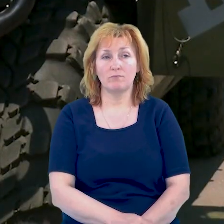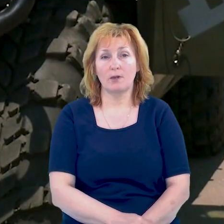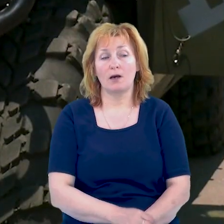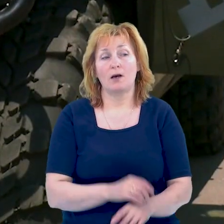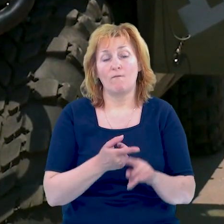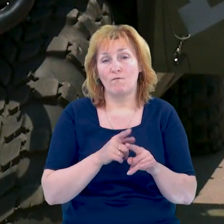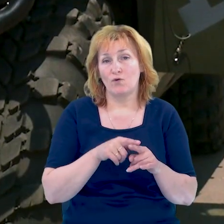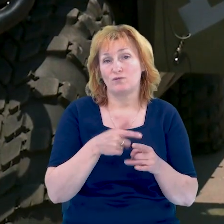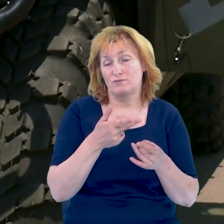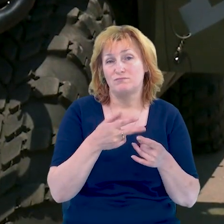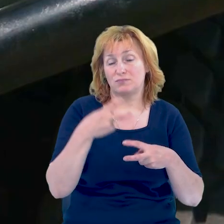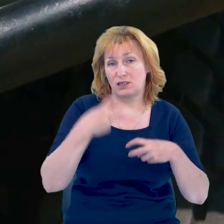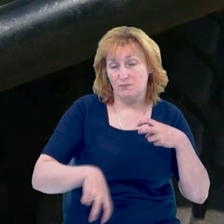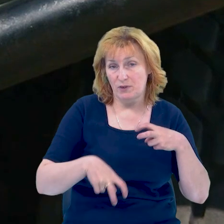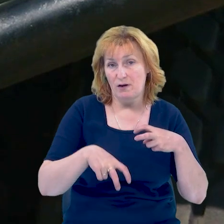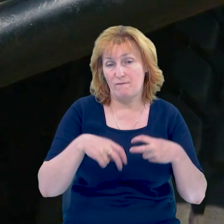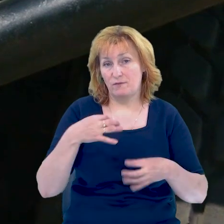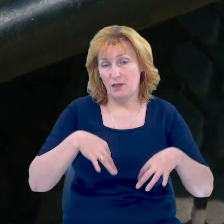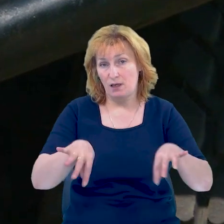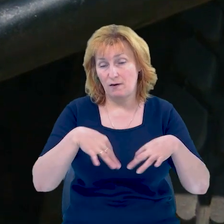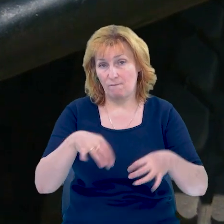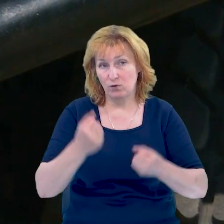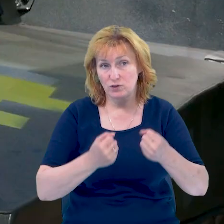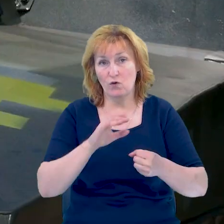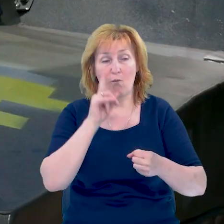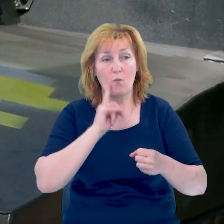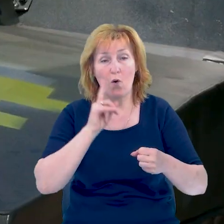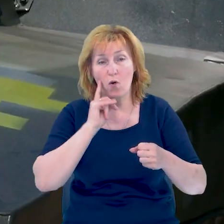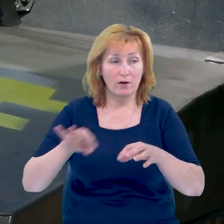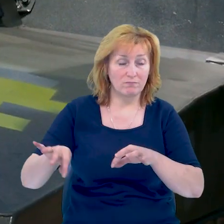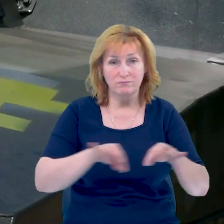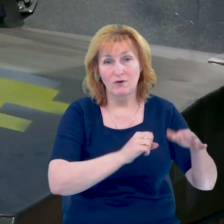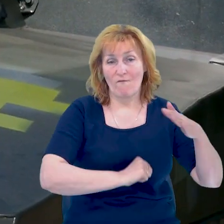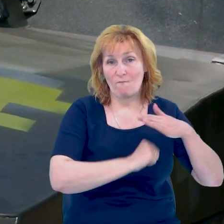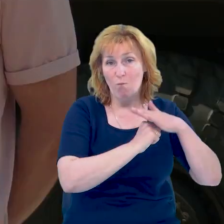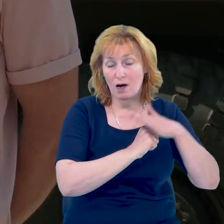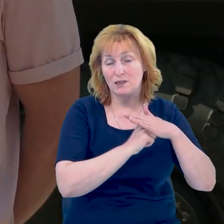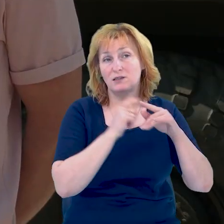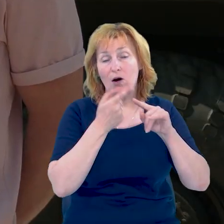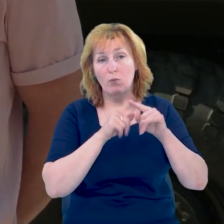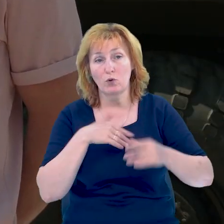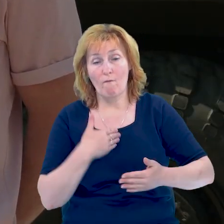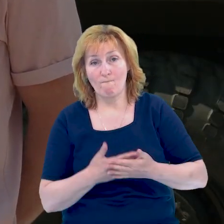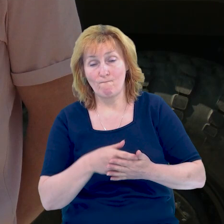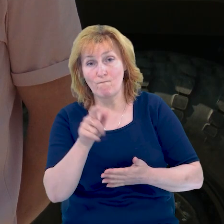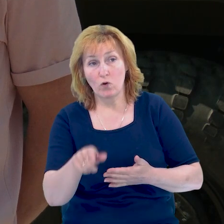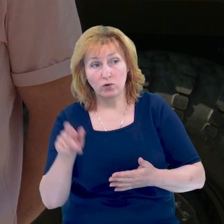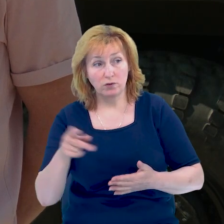Довгий час несправний броневик стояв в одній з ремонтних військових баз, поки його не побачили волонтери. Плинув час,